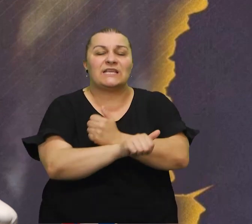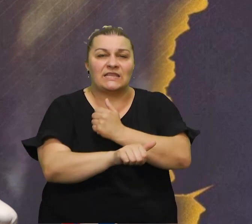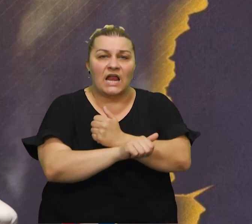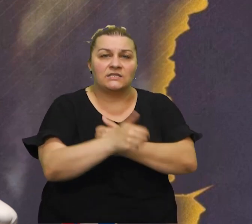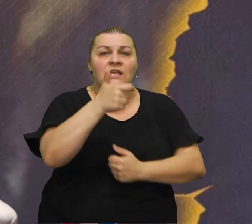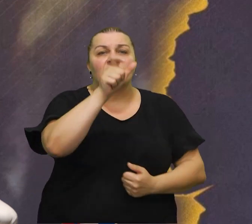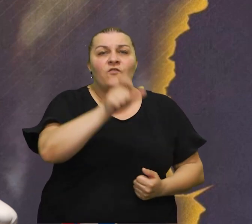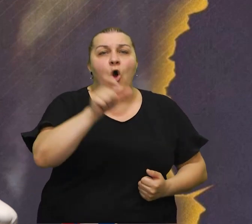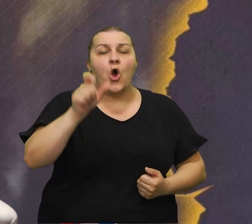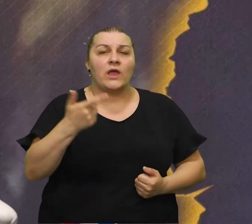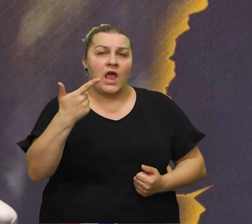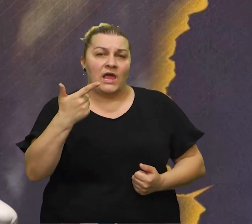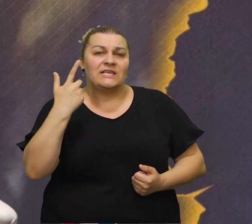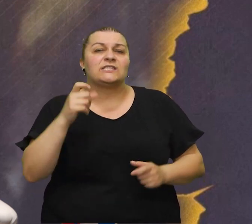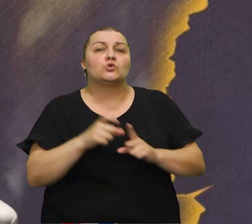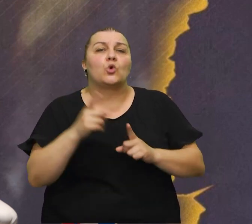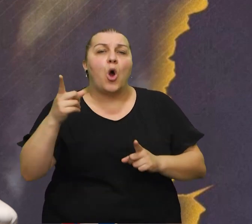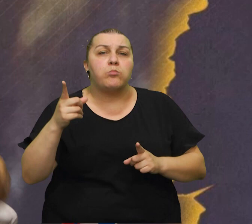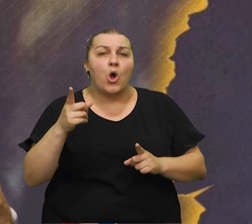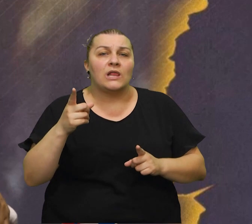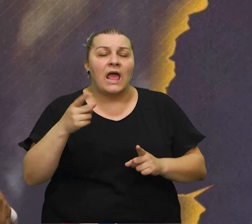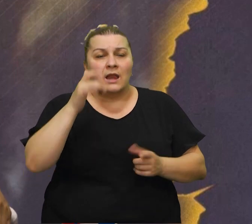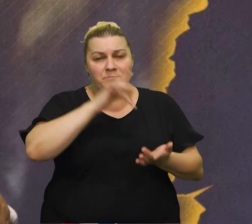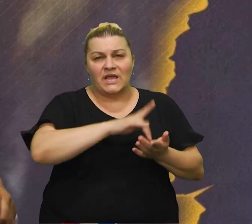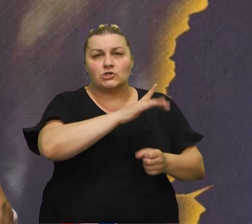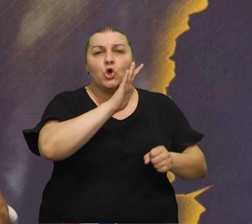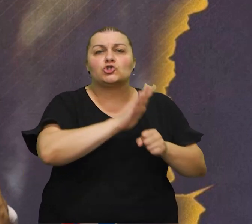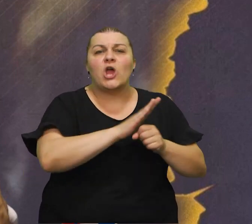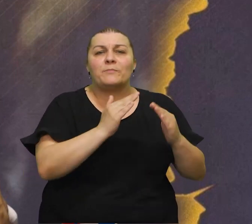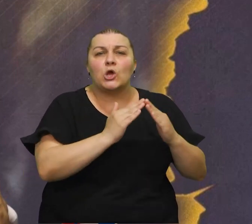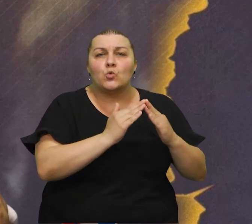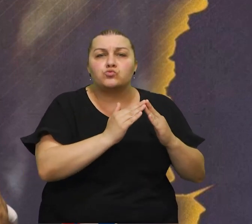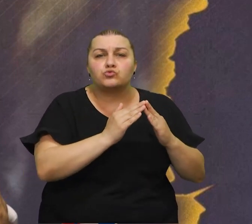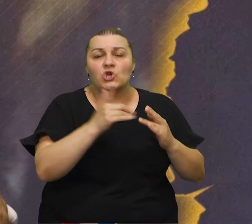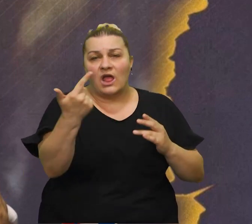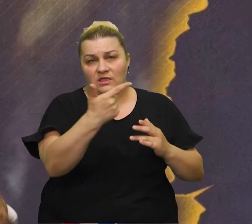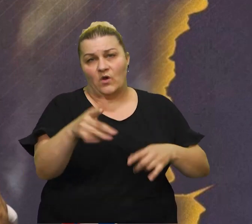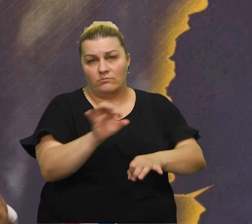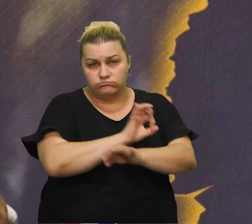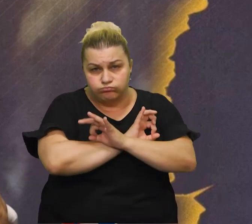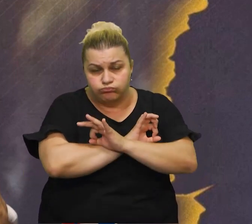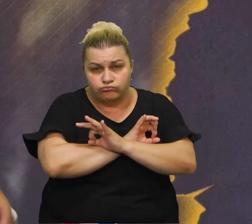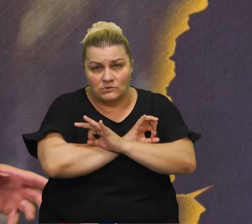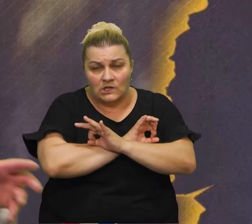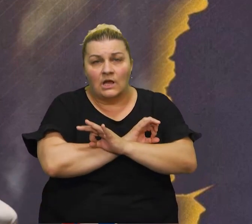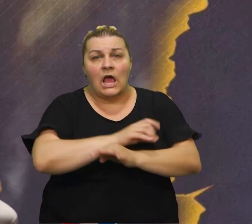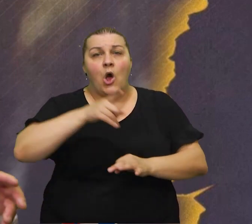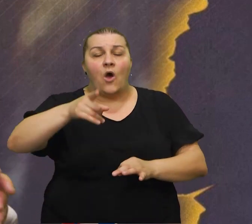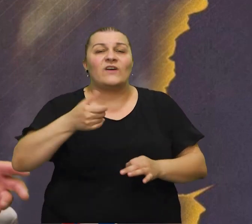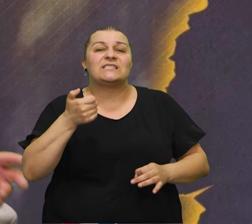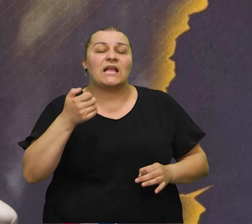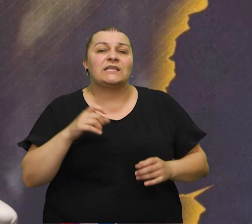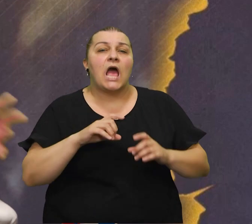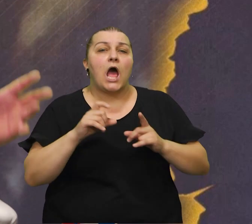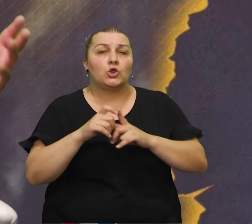pogibaju dvojica mojih dogopođaca u Čepikućama znači napad Vukovara i njih dvojica pogibaju i satnija